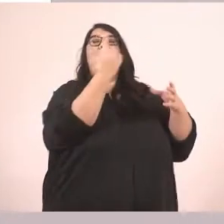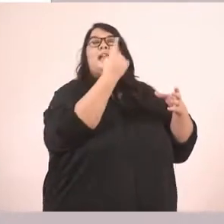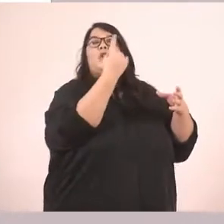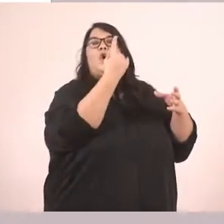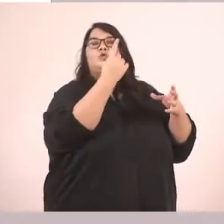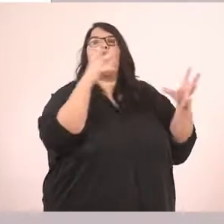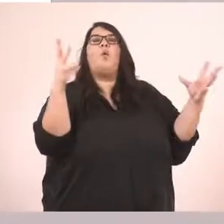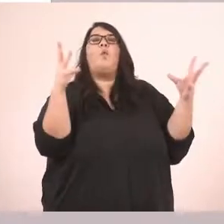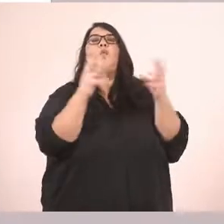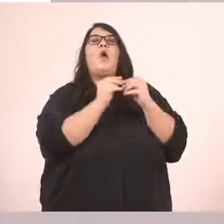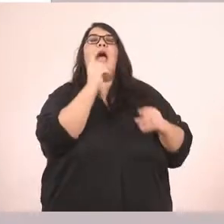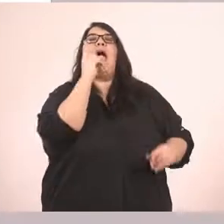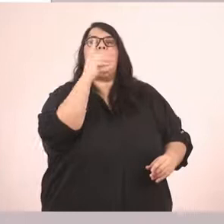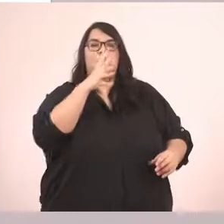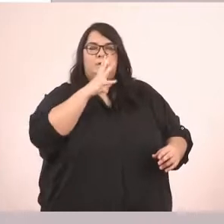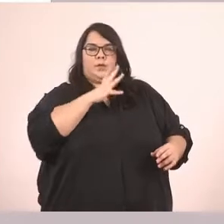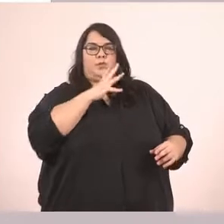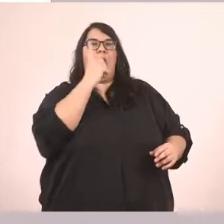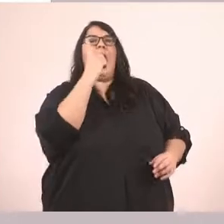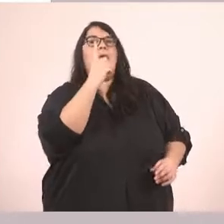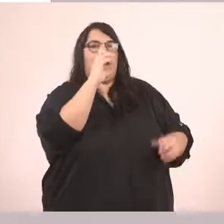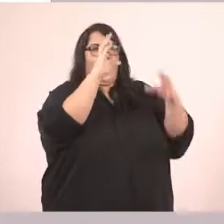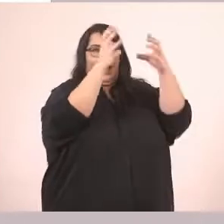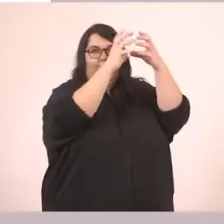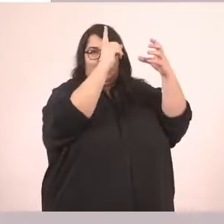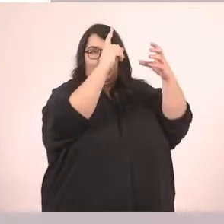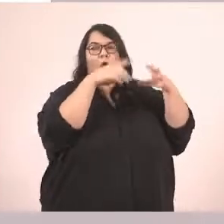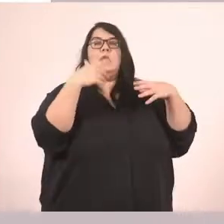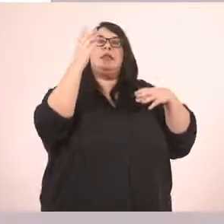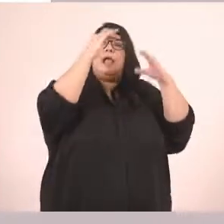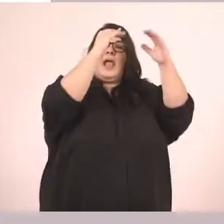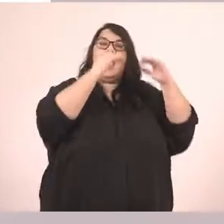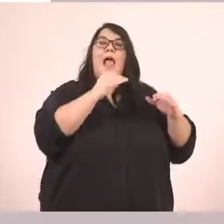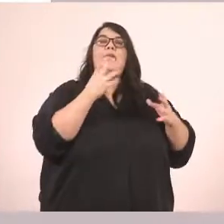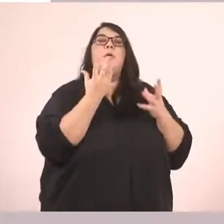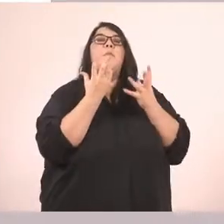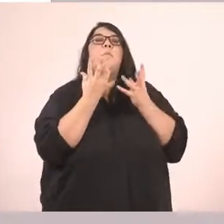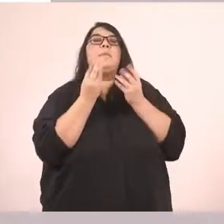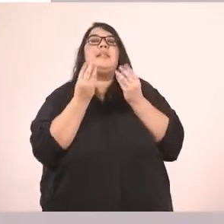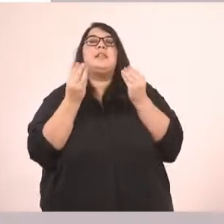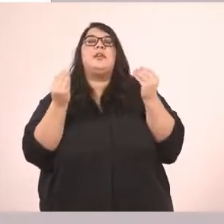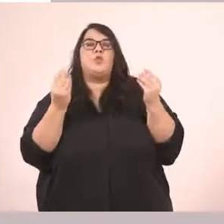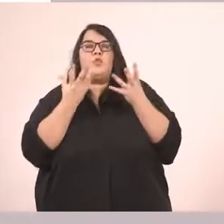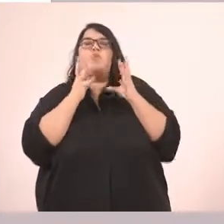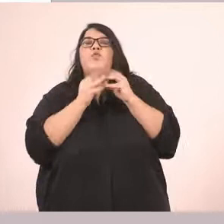ενικό αριθμό που αναφέρεται στον έναν και τον πληθυντικό αριθμό που αναφέρεται στους πολλούς.